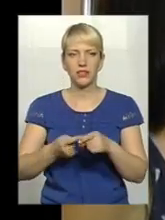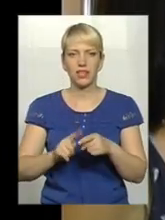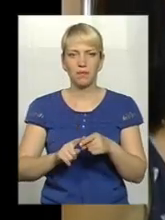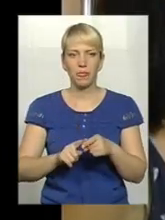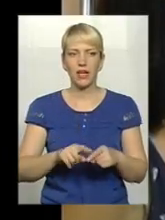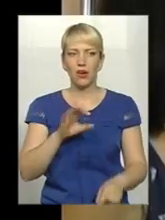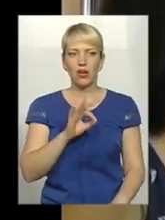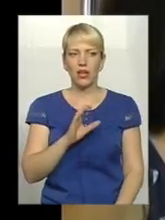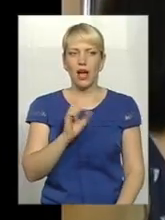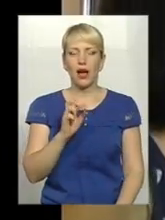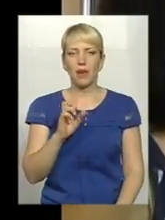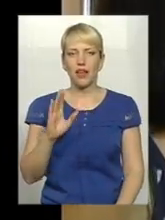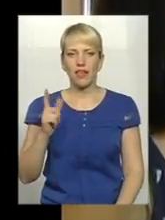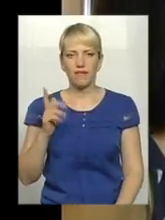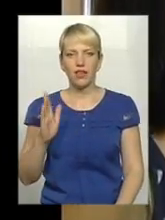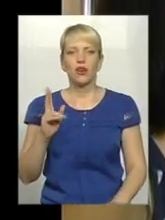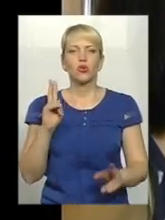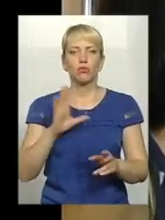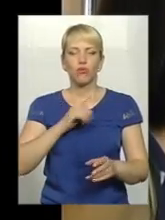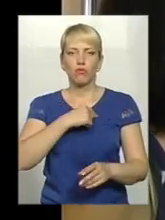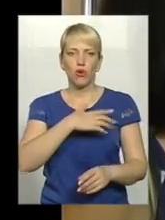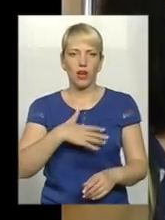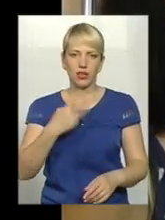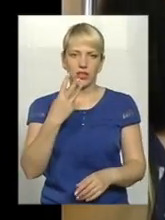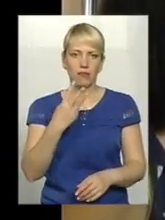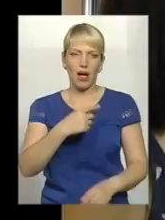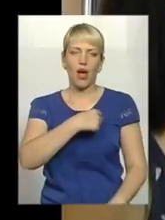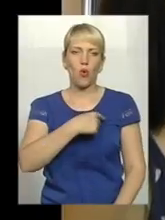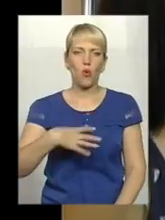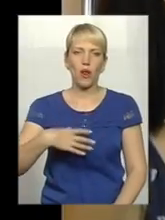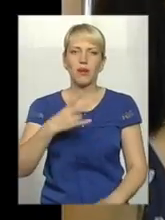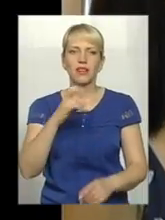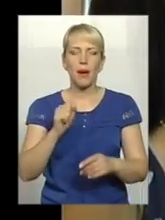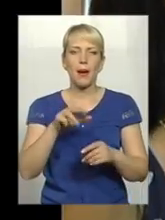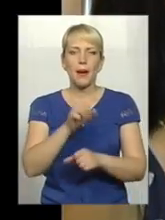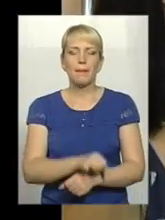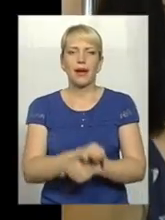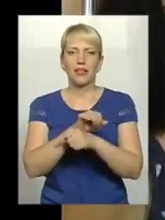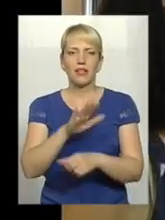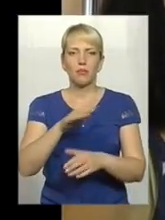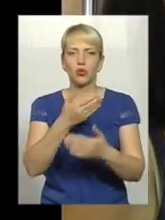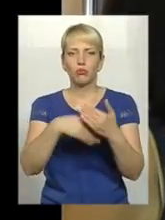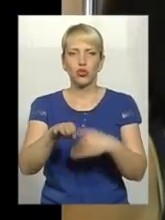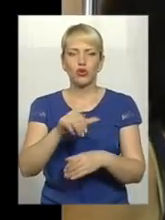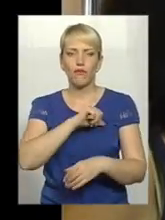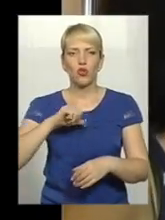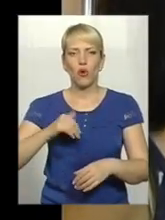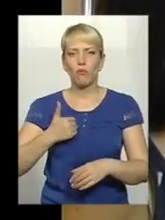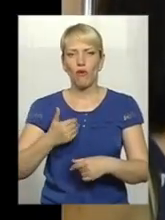Олександр Абаєв, який був поранений трьома кулями на Майдані і пішов потім добровольцем. І